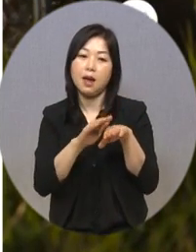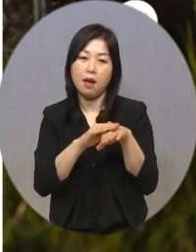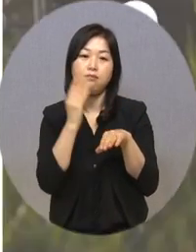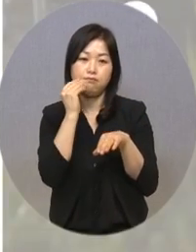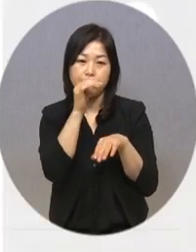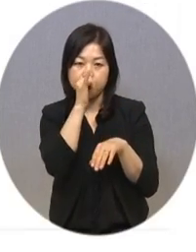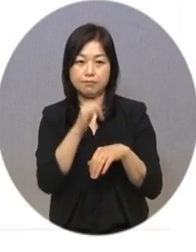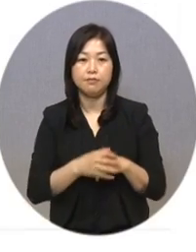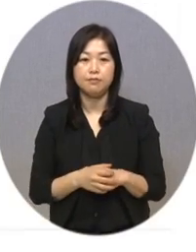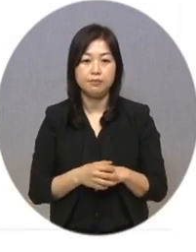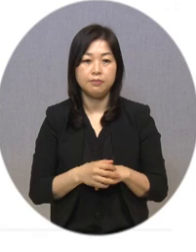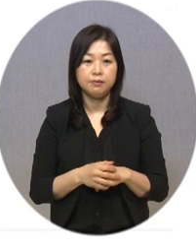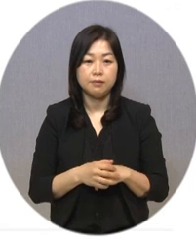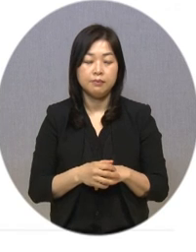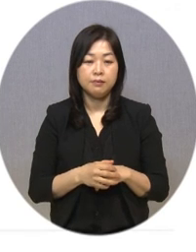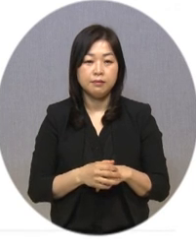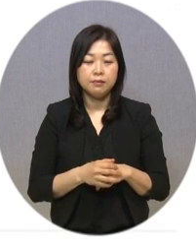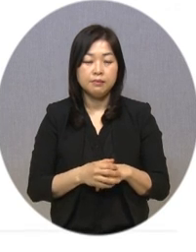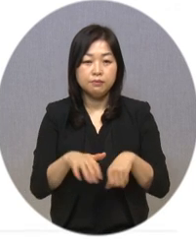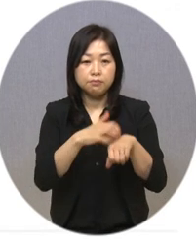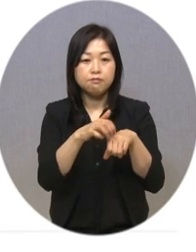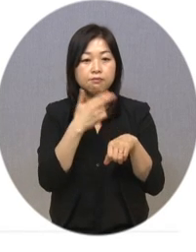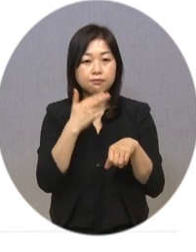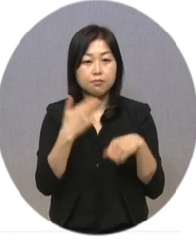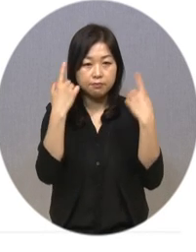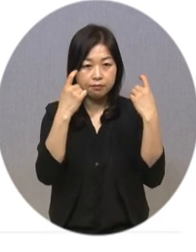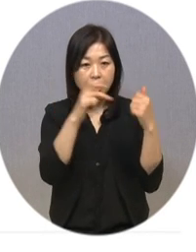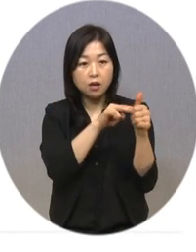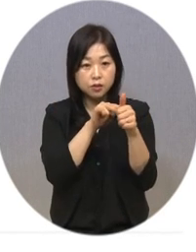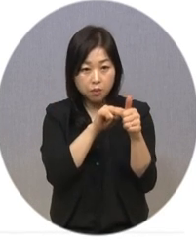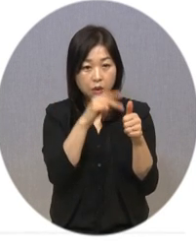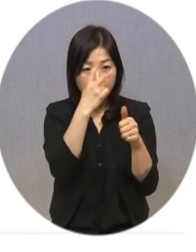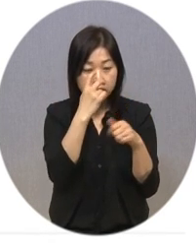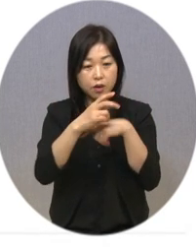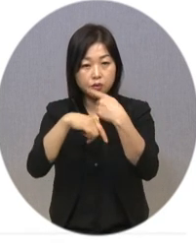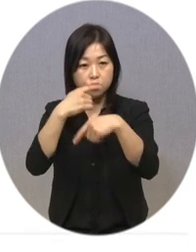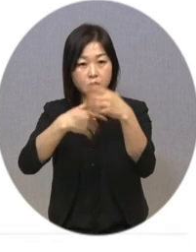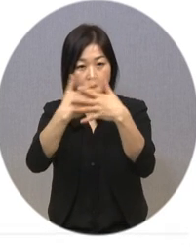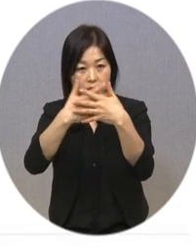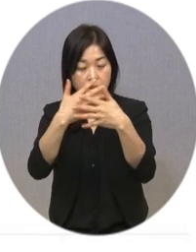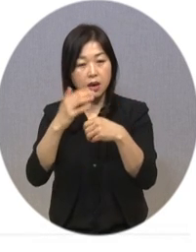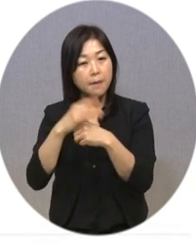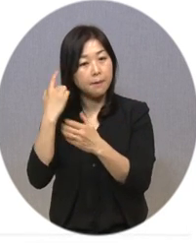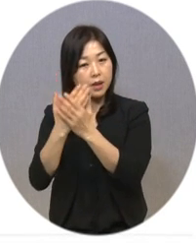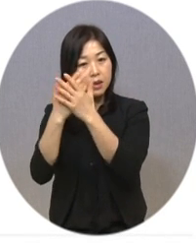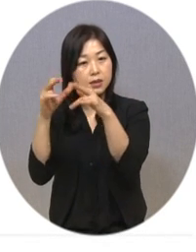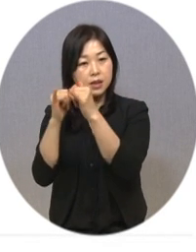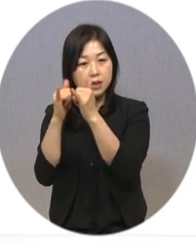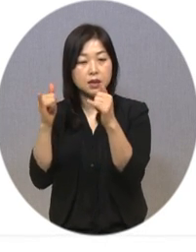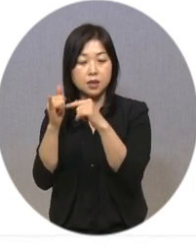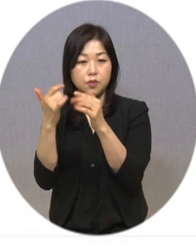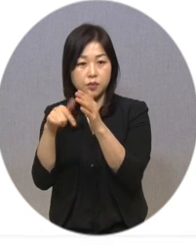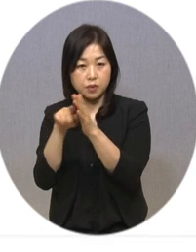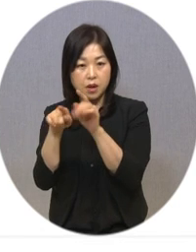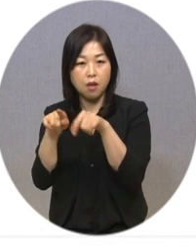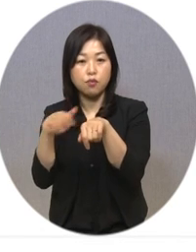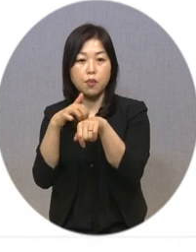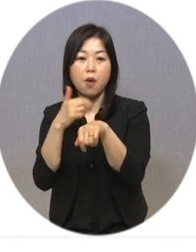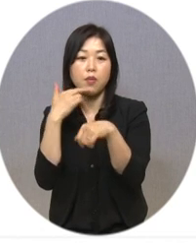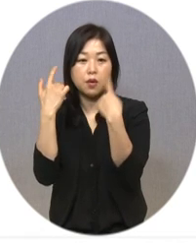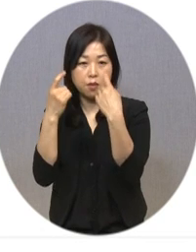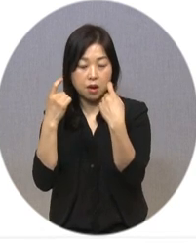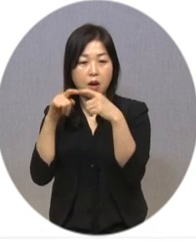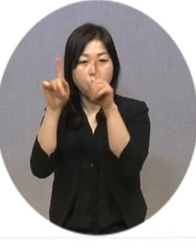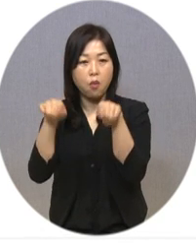또한 무장의 관광정보 검색 기능과 수호 영상, 발달장애인을 위한 무장의 관광지 홍보